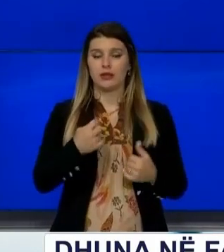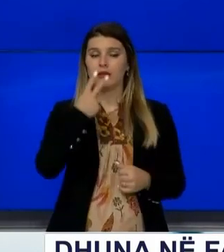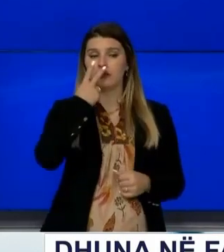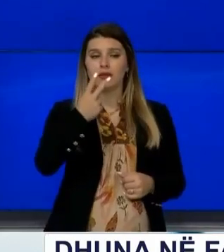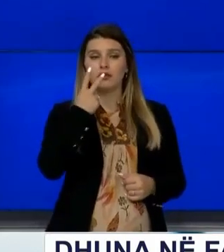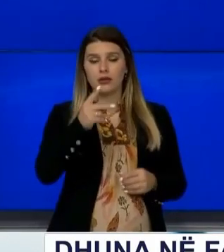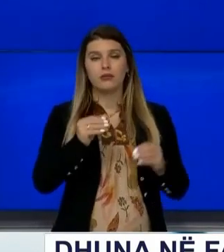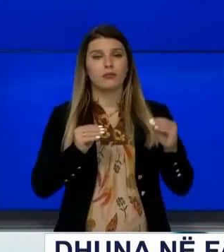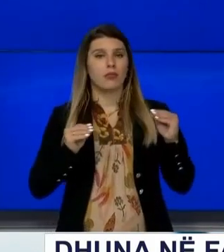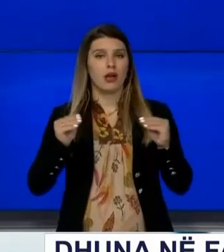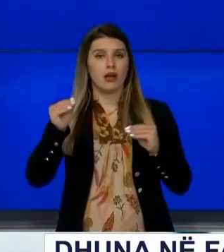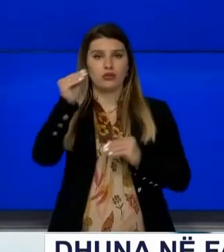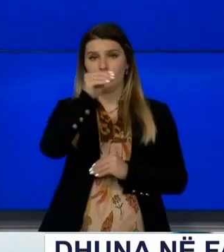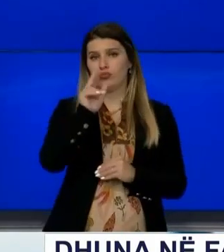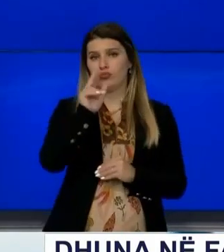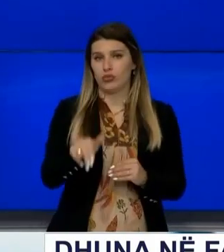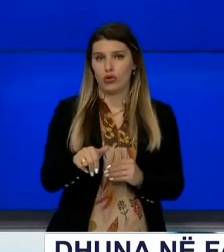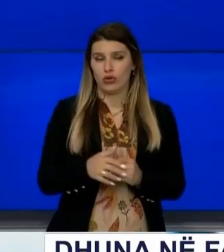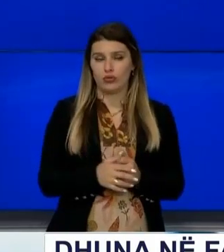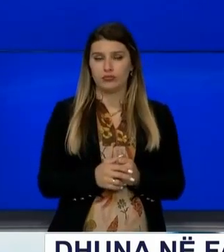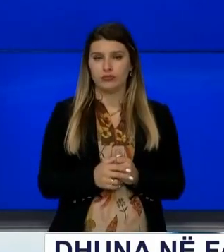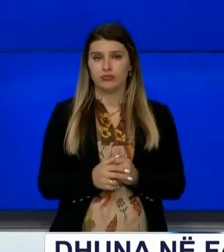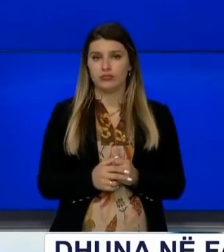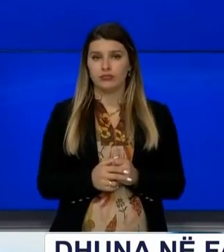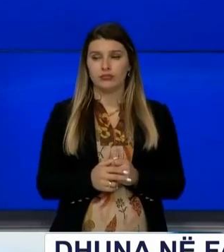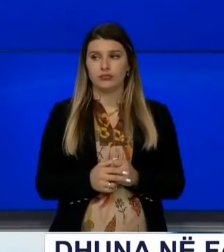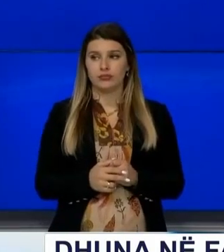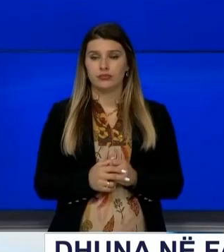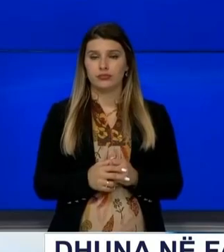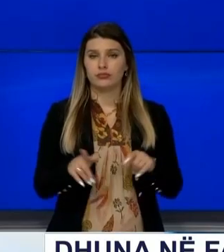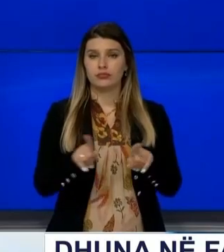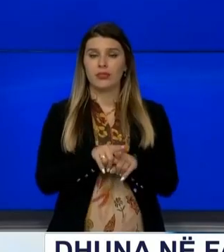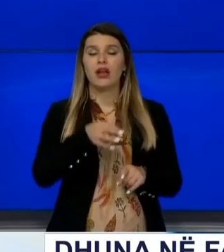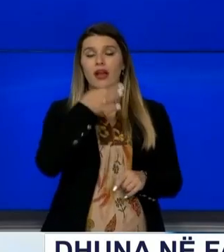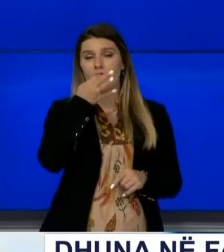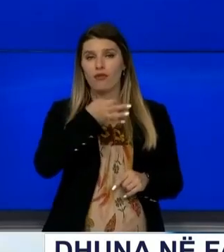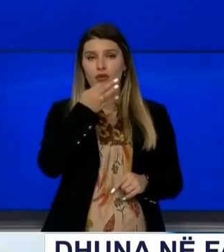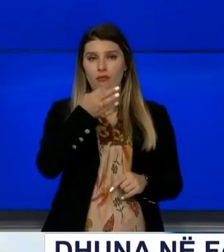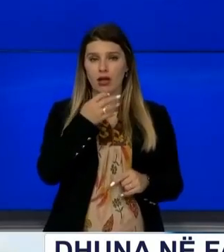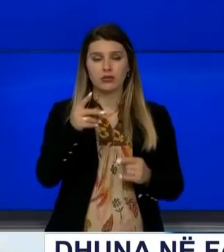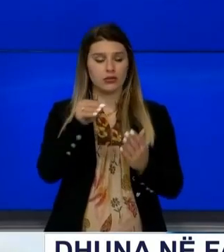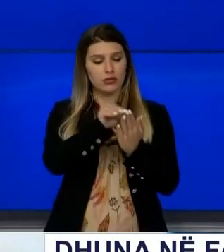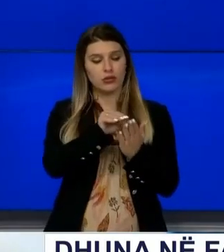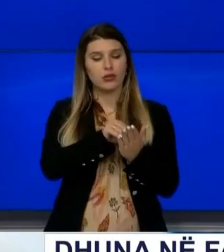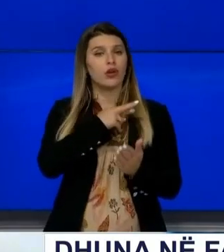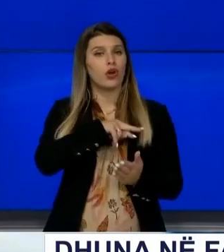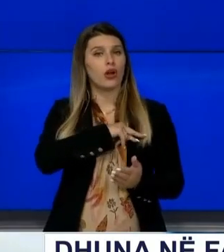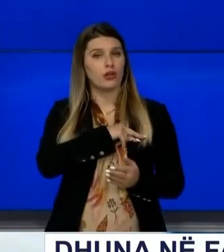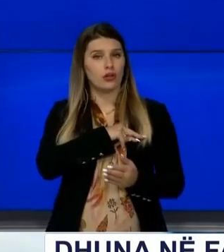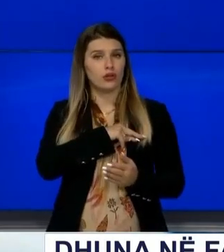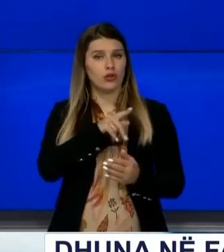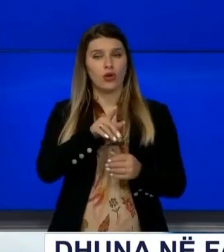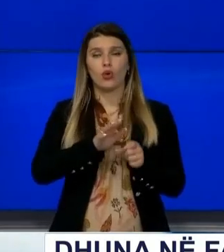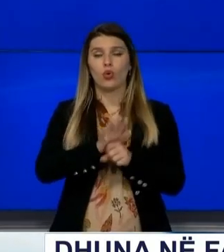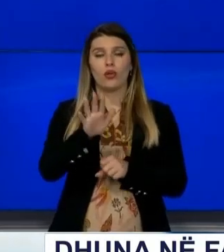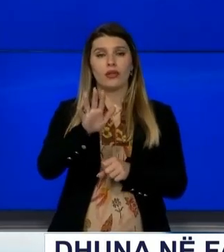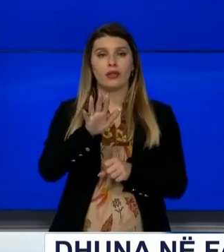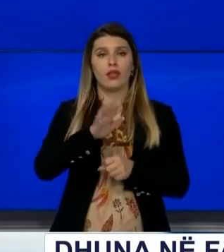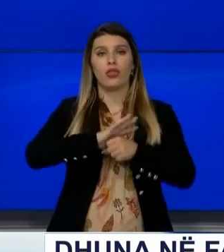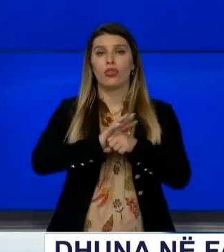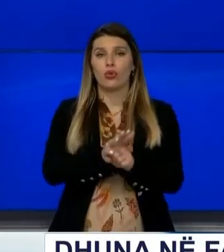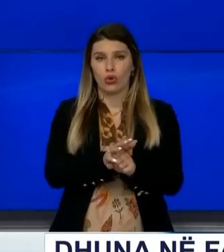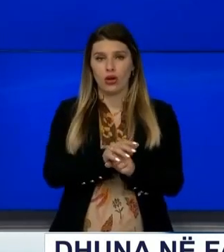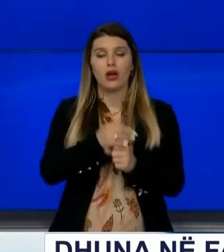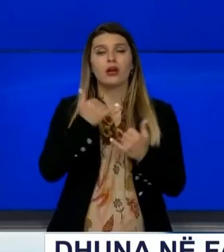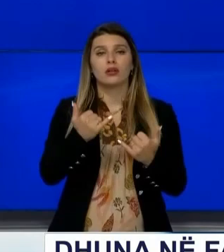në familje kanë shënua rritje Si pas të dhunëave që zyra e koordinatorit nacional këndër dhunës të familje Posedan